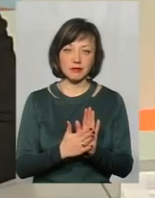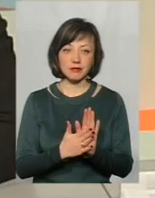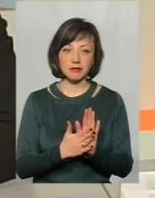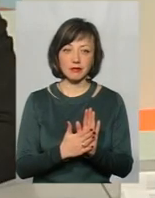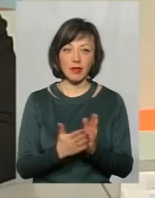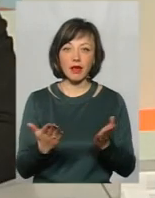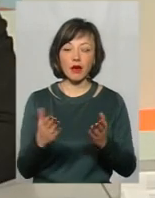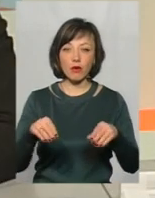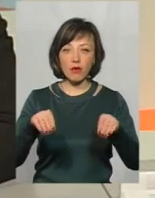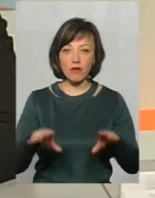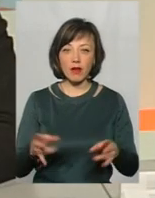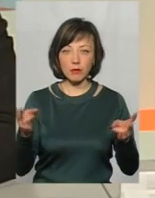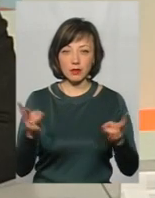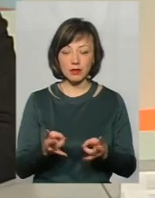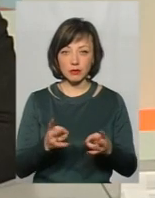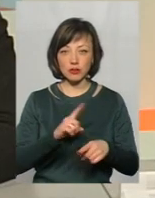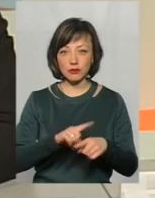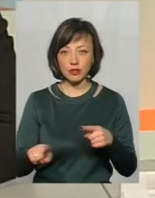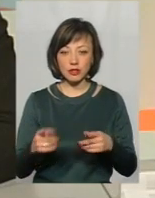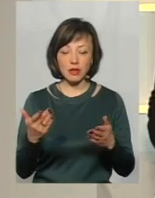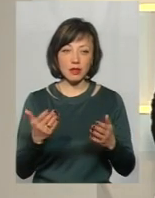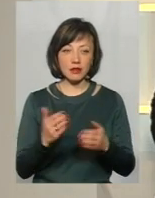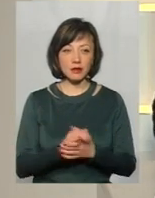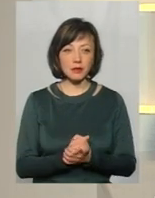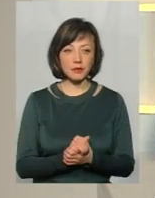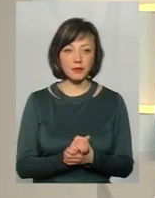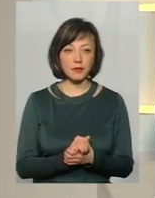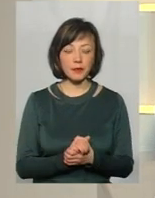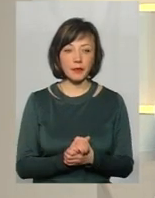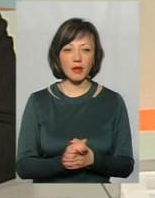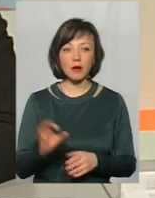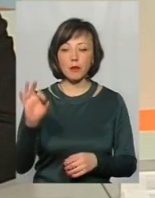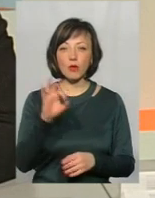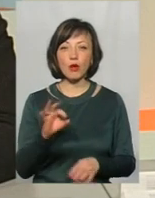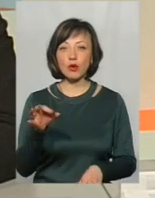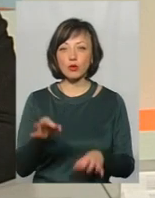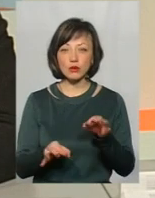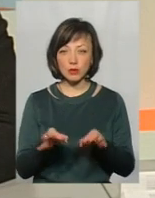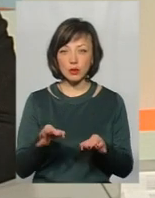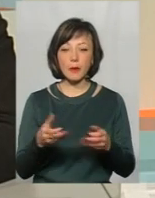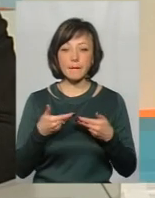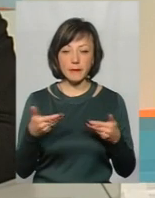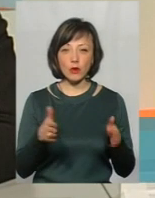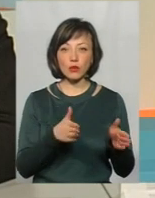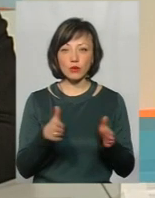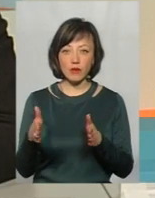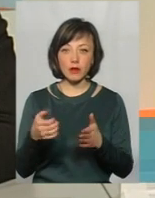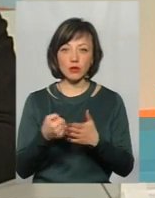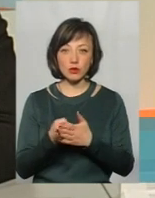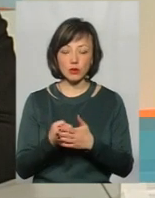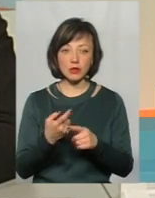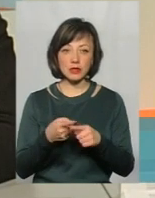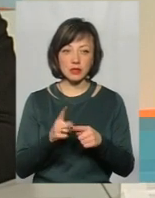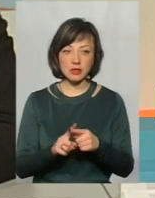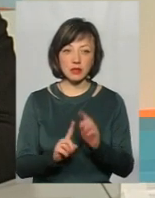які ухвали, там, потрібні скоріше, які менші? Що стосується суду, то я хочу сказати, що ми, звичайно, готувалися до набрання чинності цих